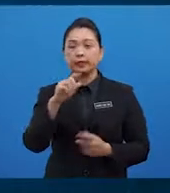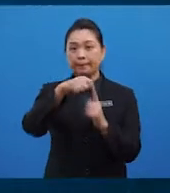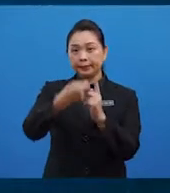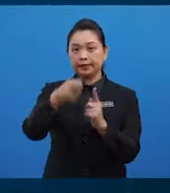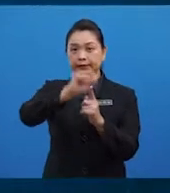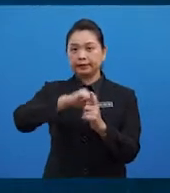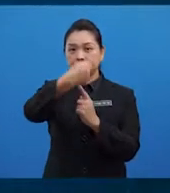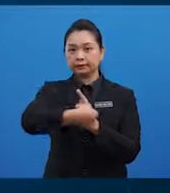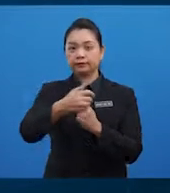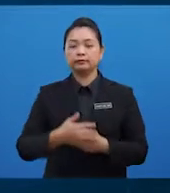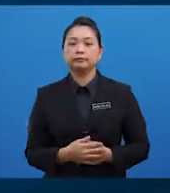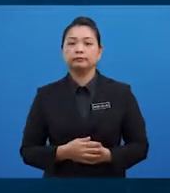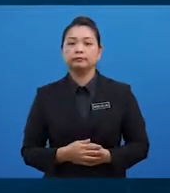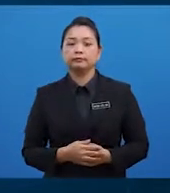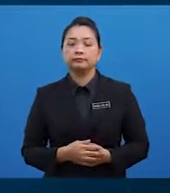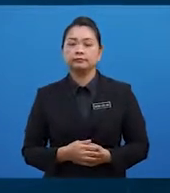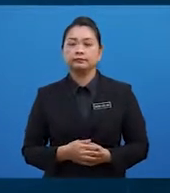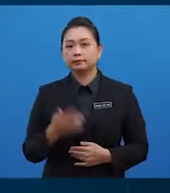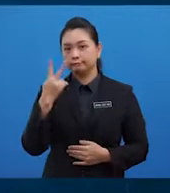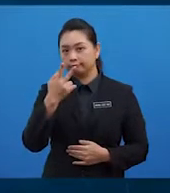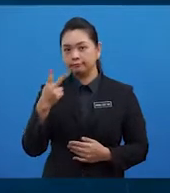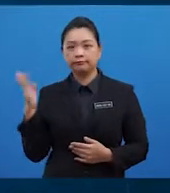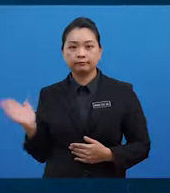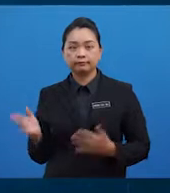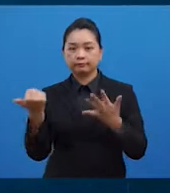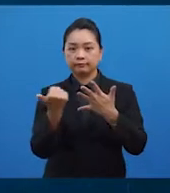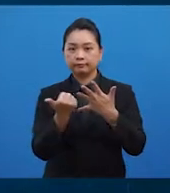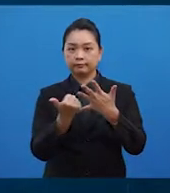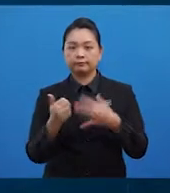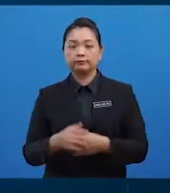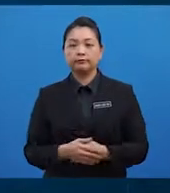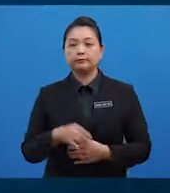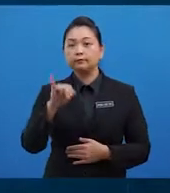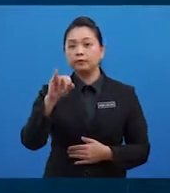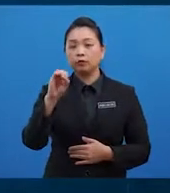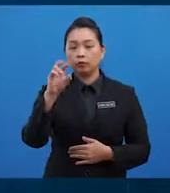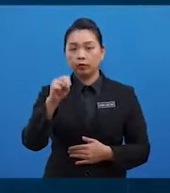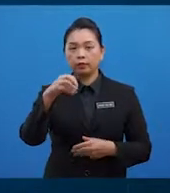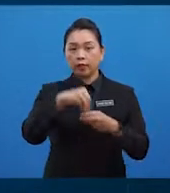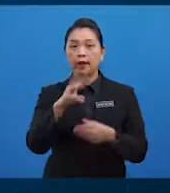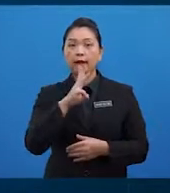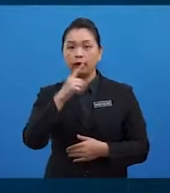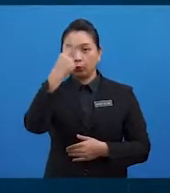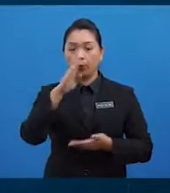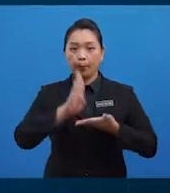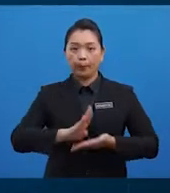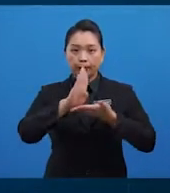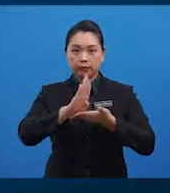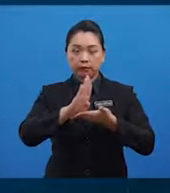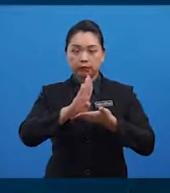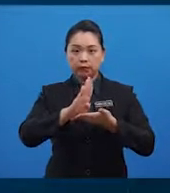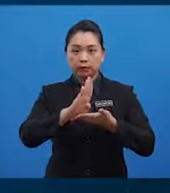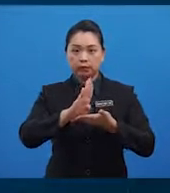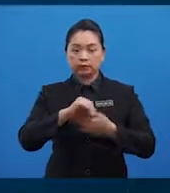Yang kelima ialah natrium. Ion dalam air untuk membantu pengucupan